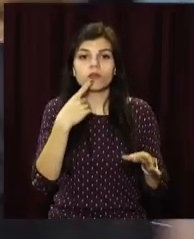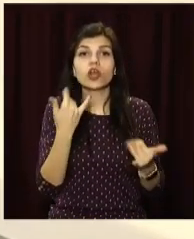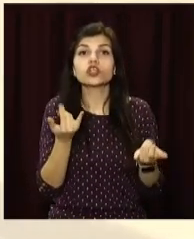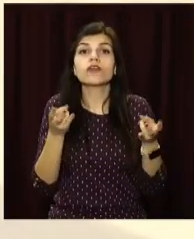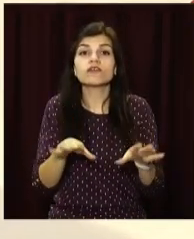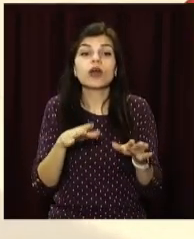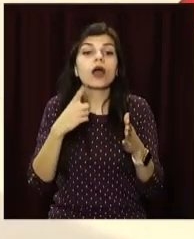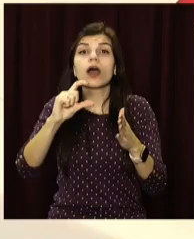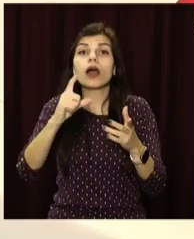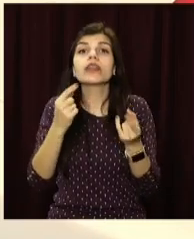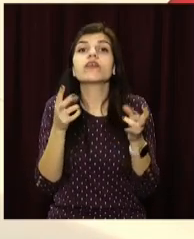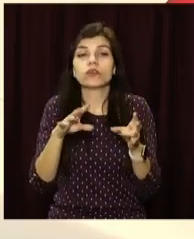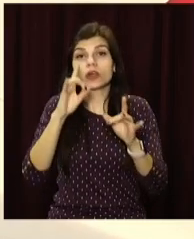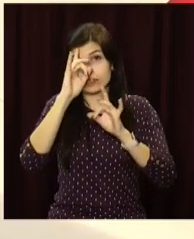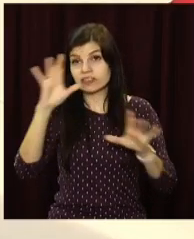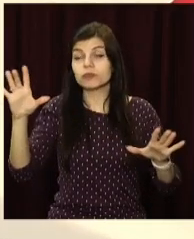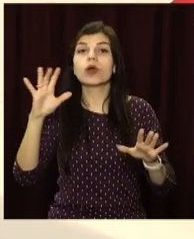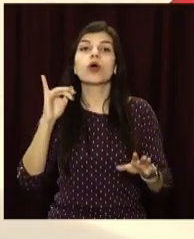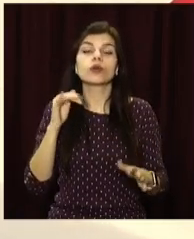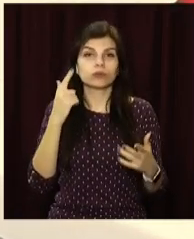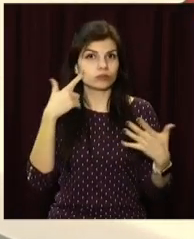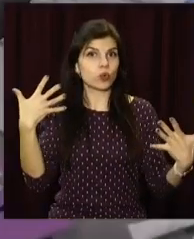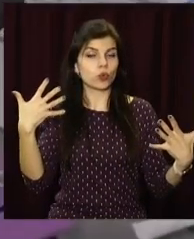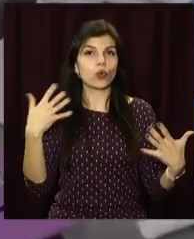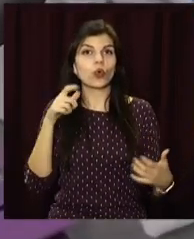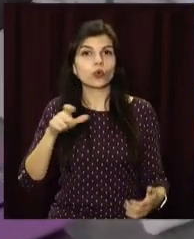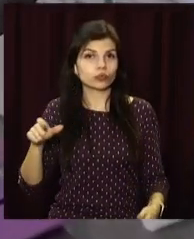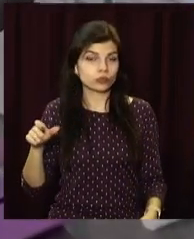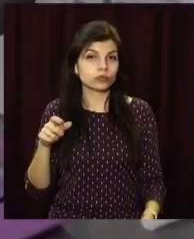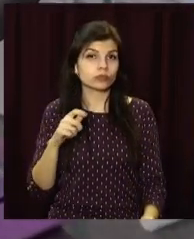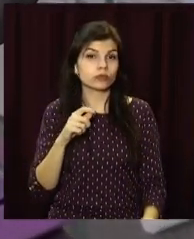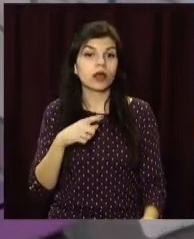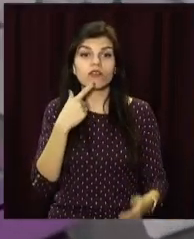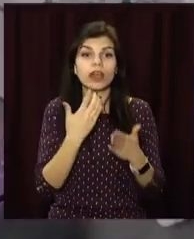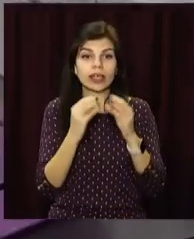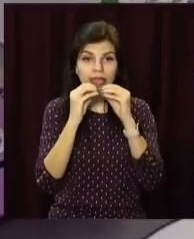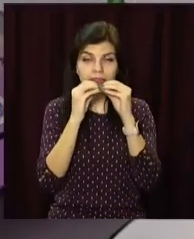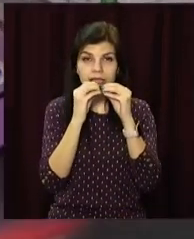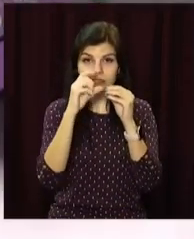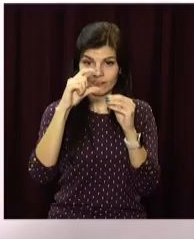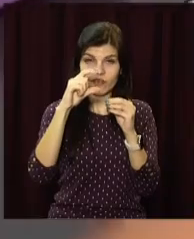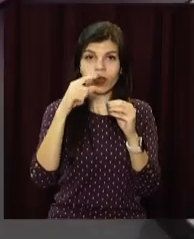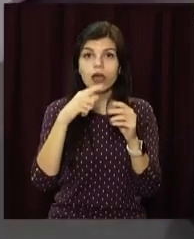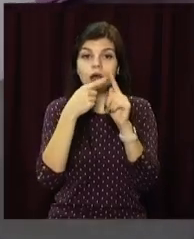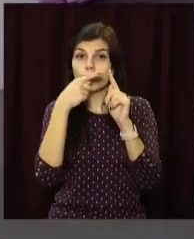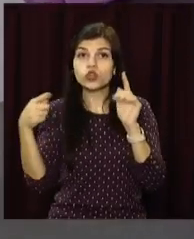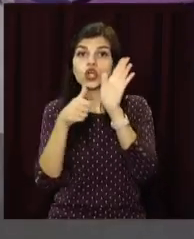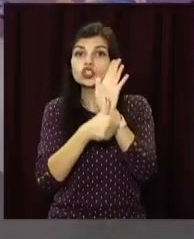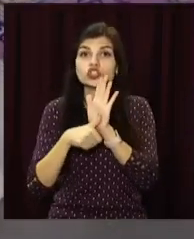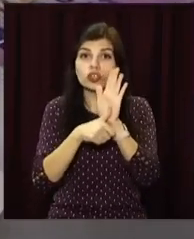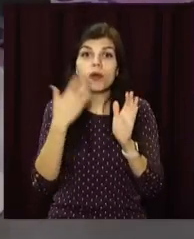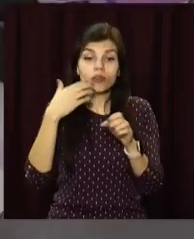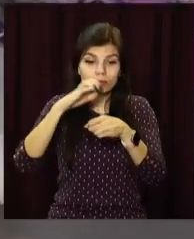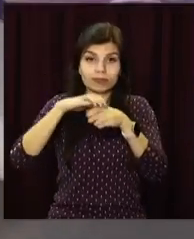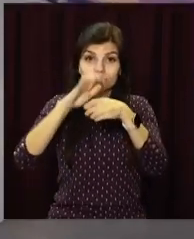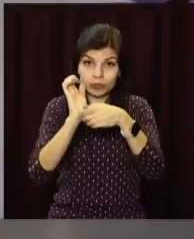тепер вакцинуватимуть відомих і публічних українців. Препарат приходить у 10-дозових флаконах, і його треба використати впродовж 6 годин після